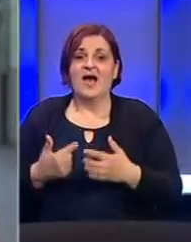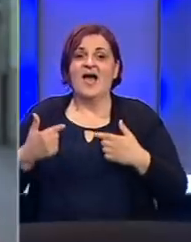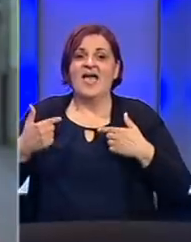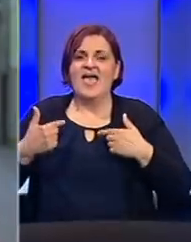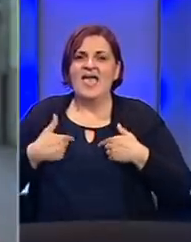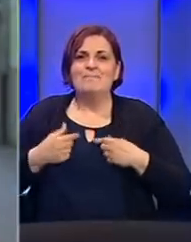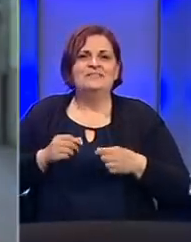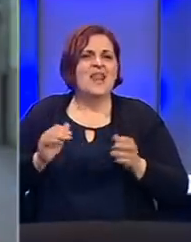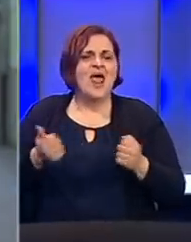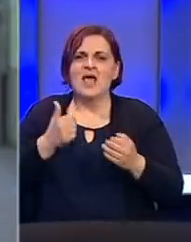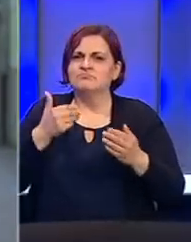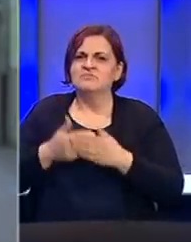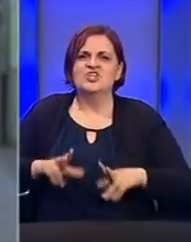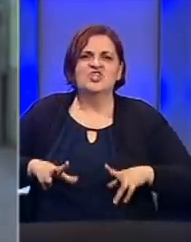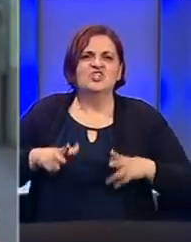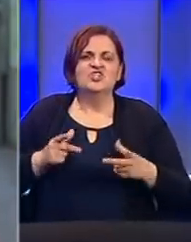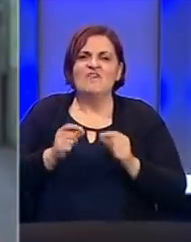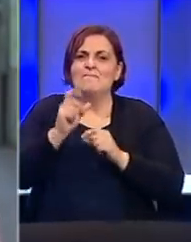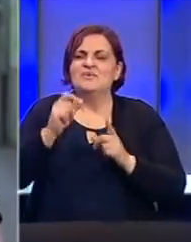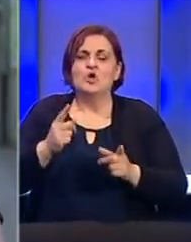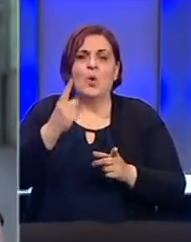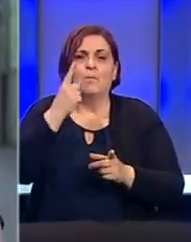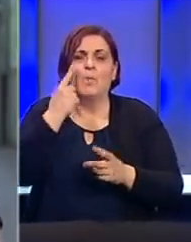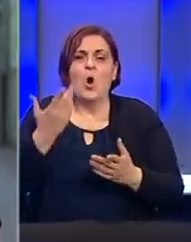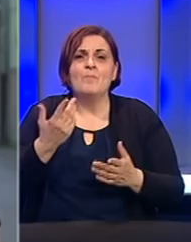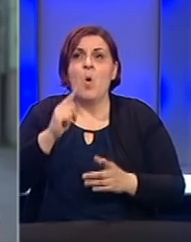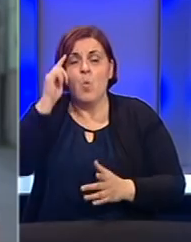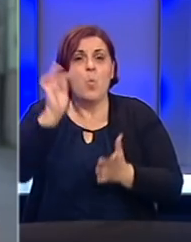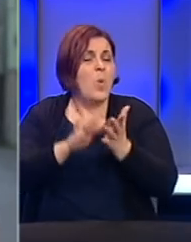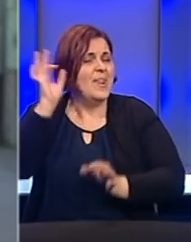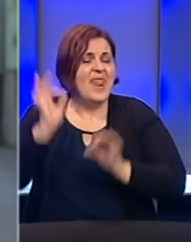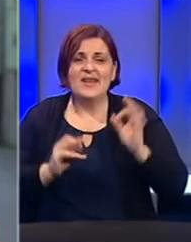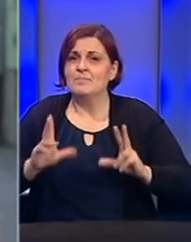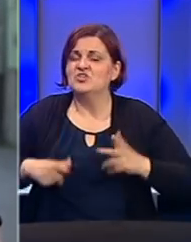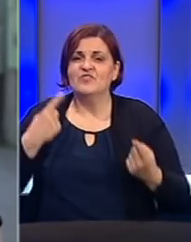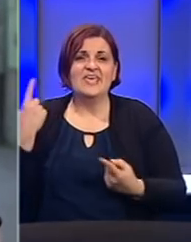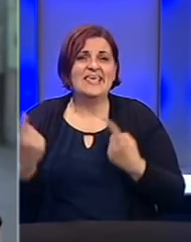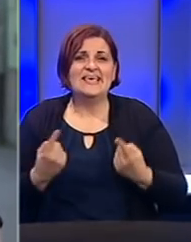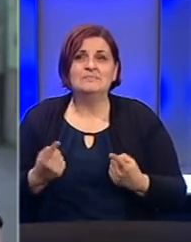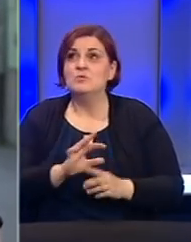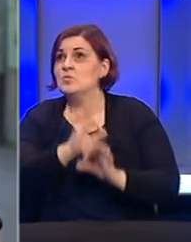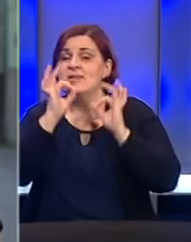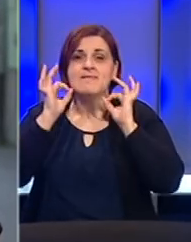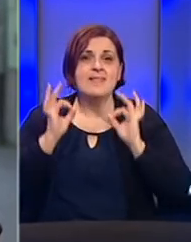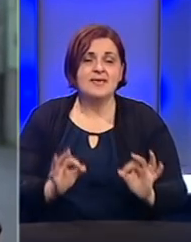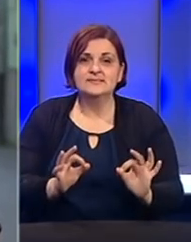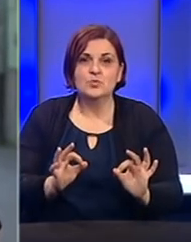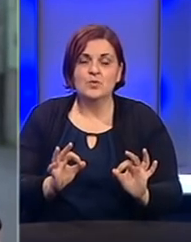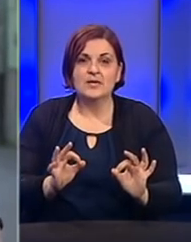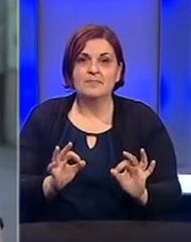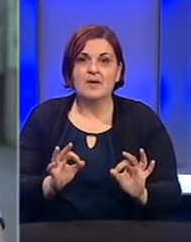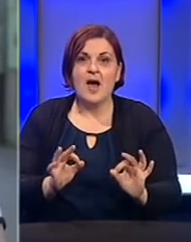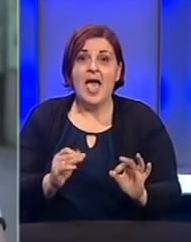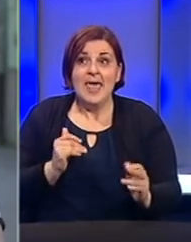najadaptibilnija živa bića koja pokušavaju nenormalnim životnim uvjetima u neizvjesnim životnim uvjetima